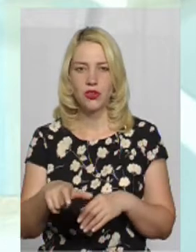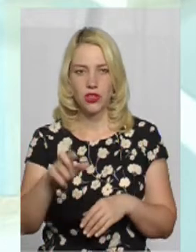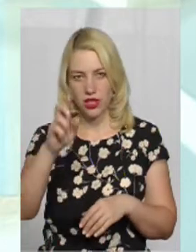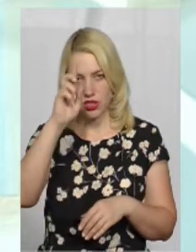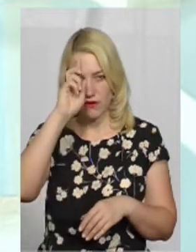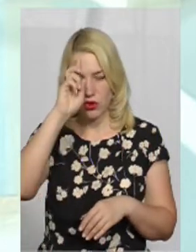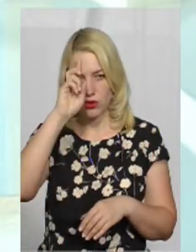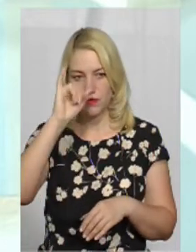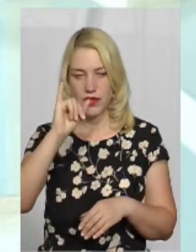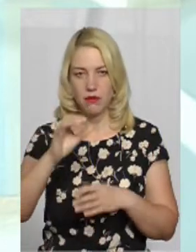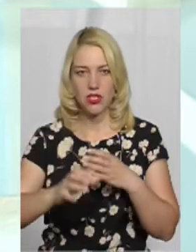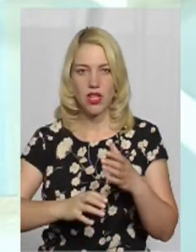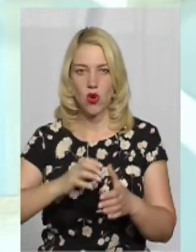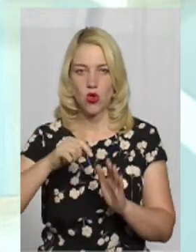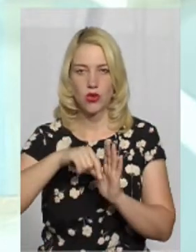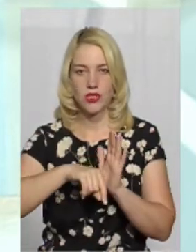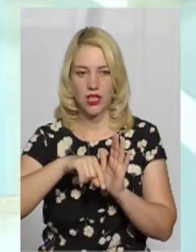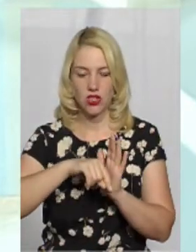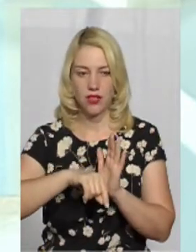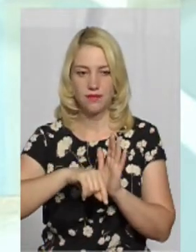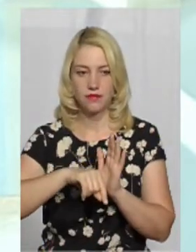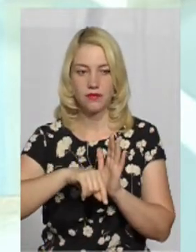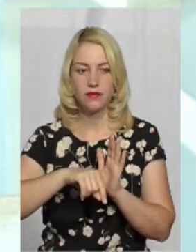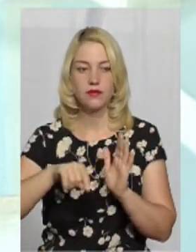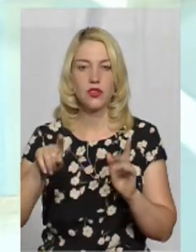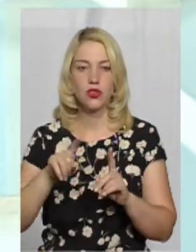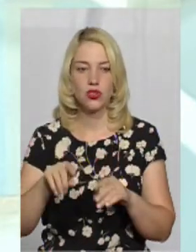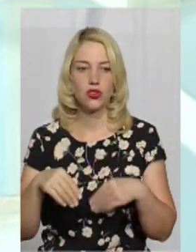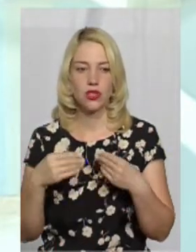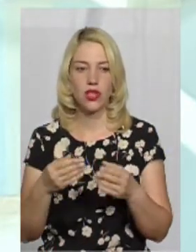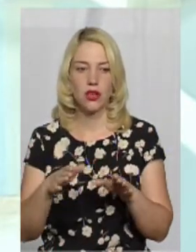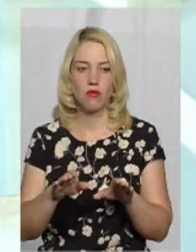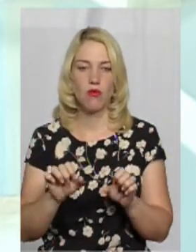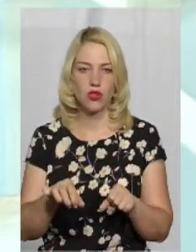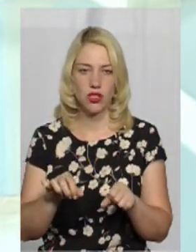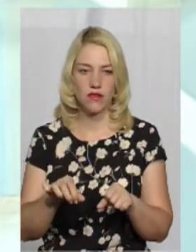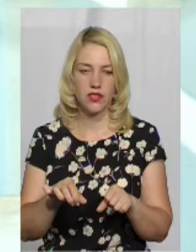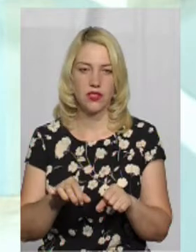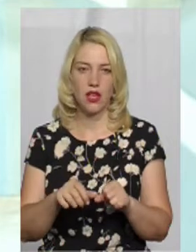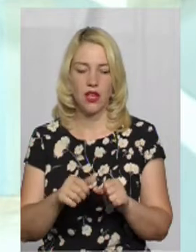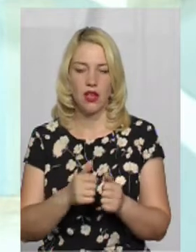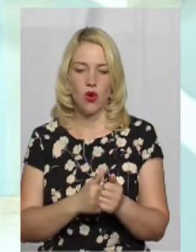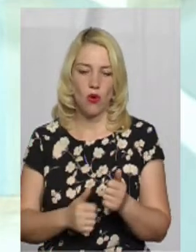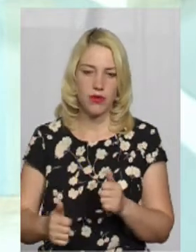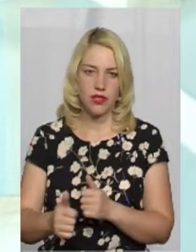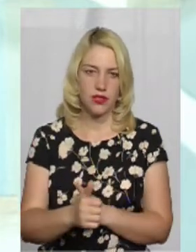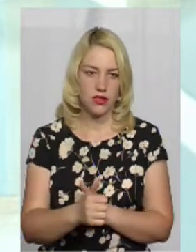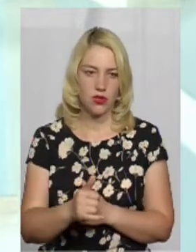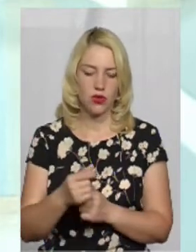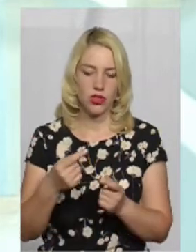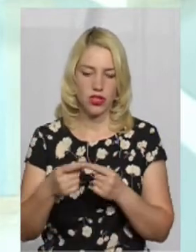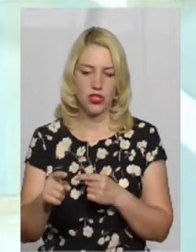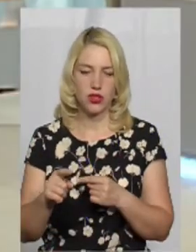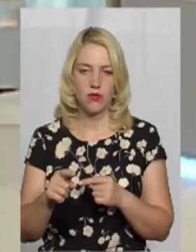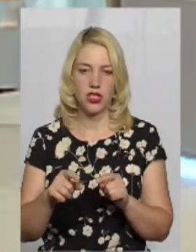державного та міжнародного значення, що дає можливість об'їзду іншими